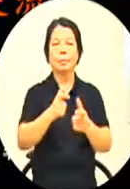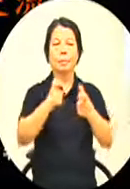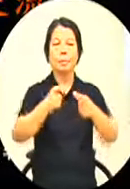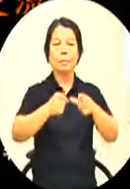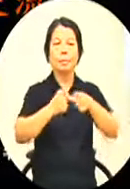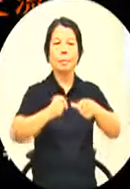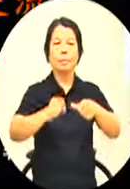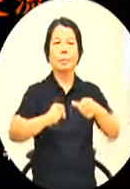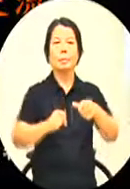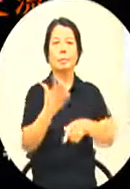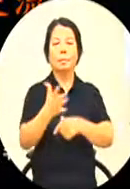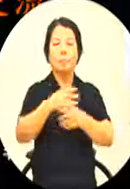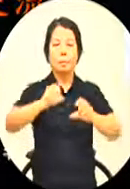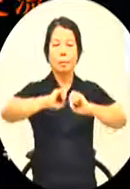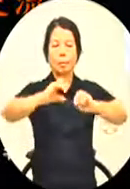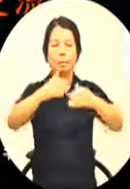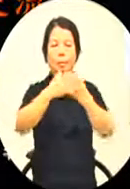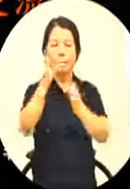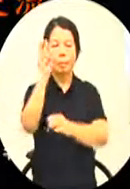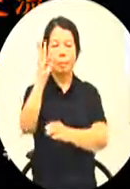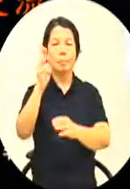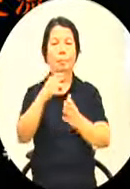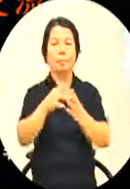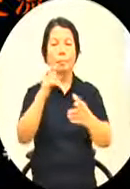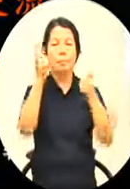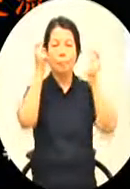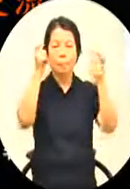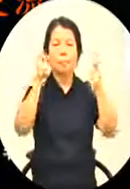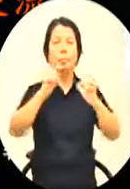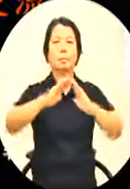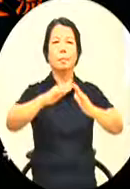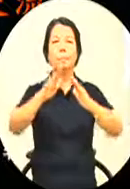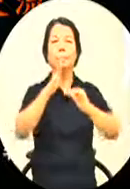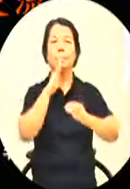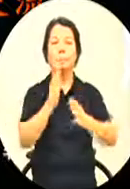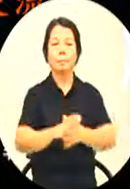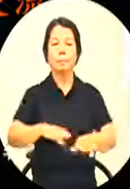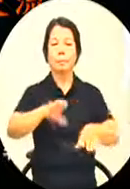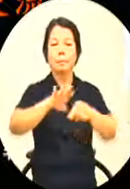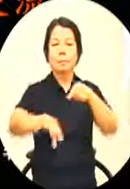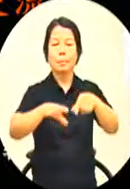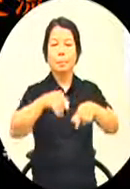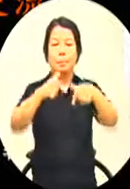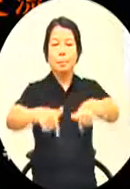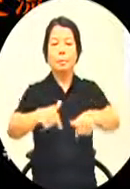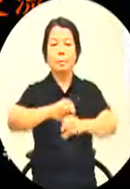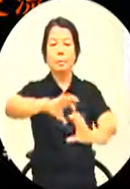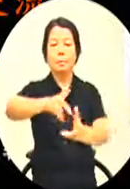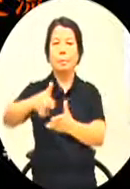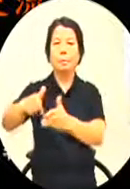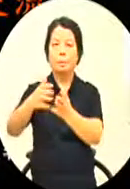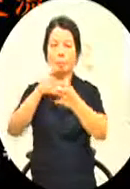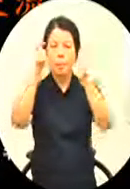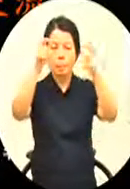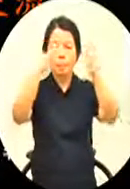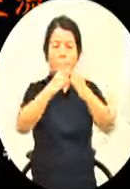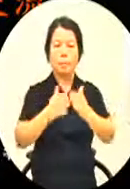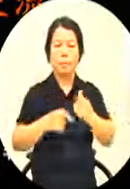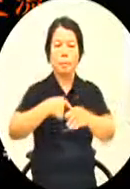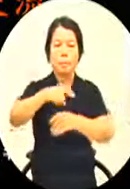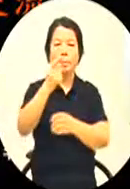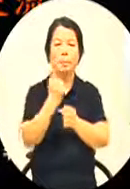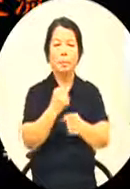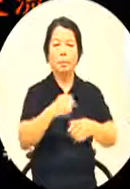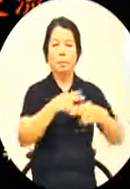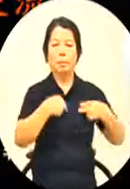宣示的,他说高雄市是新南向基地未来高雄市政府会以很实际的行动,支持蔡